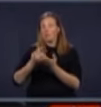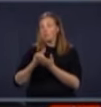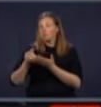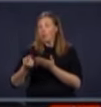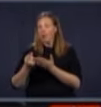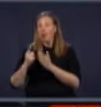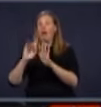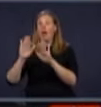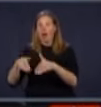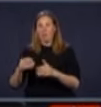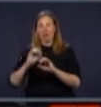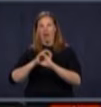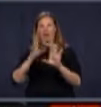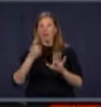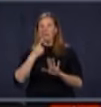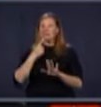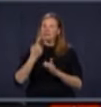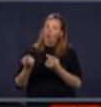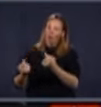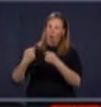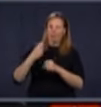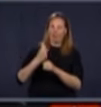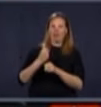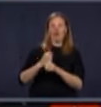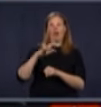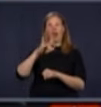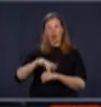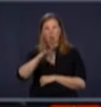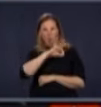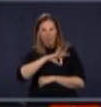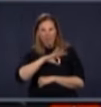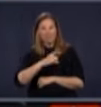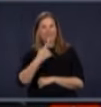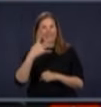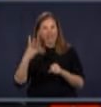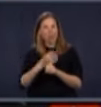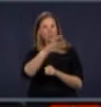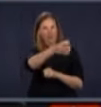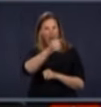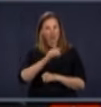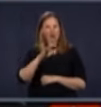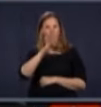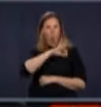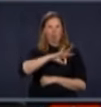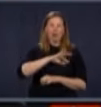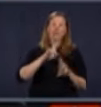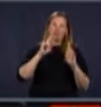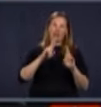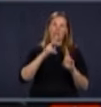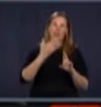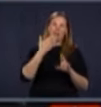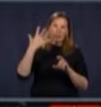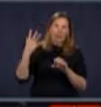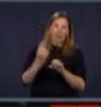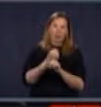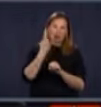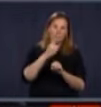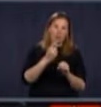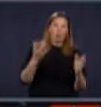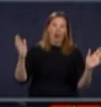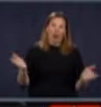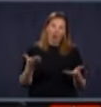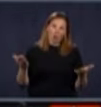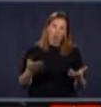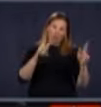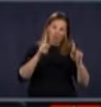va vous revenir avec l'impact. Évidemment, on espère que ça aura eu un impact au niveau des gens qui prennent un